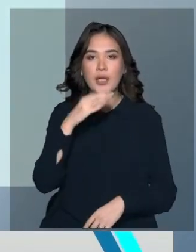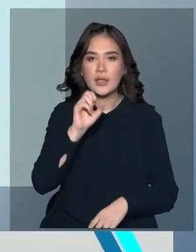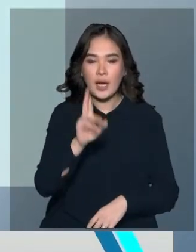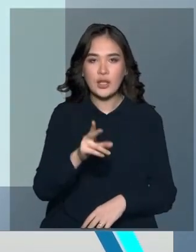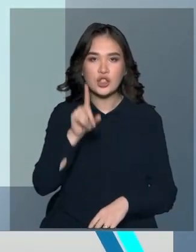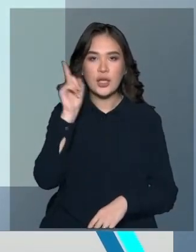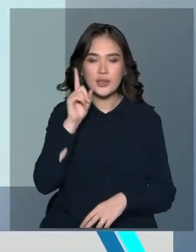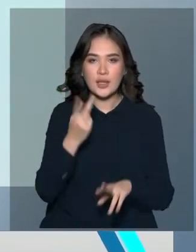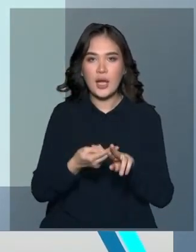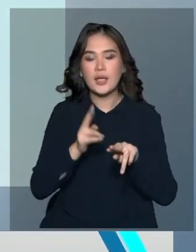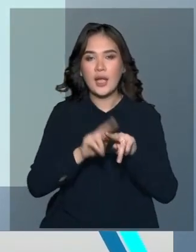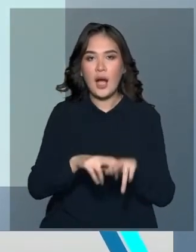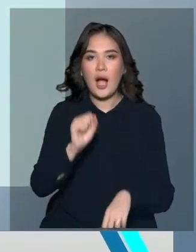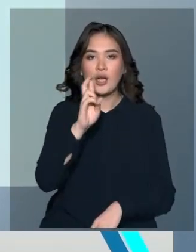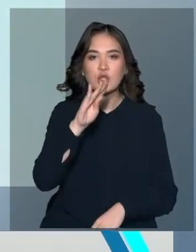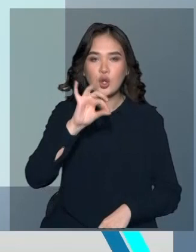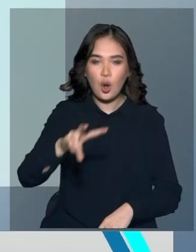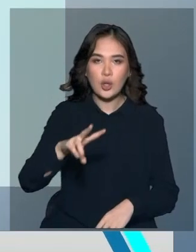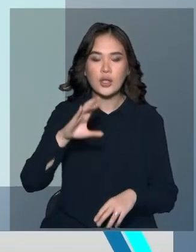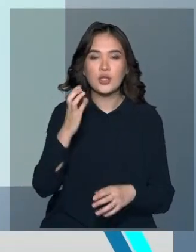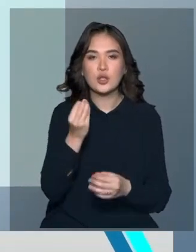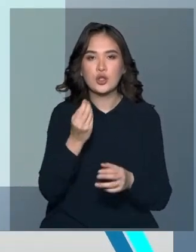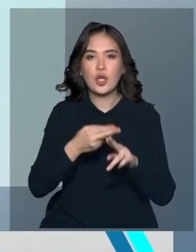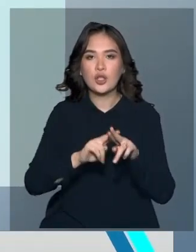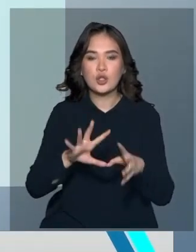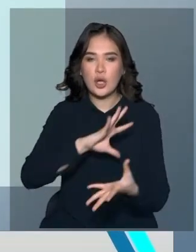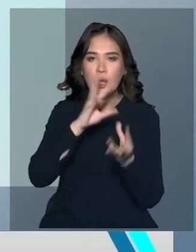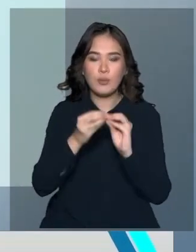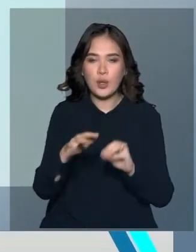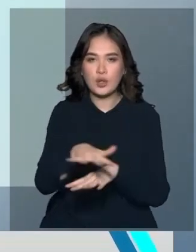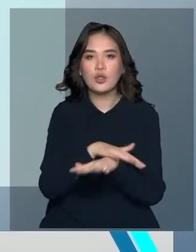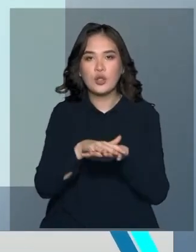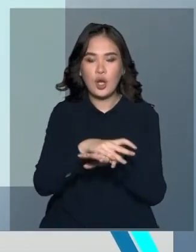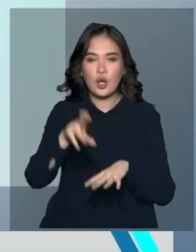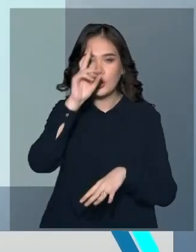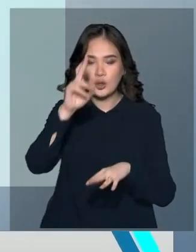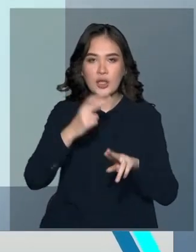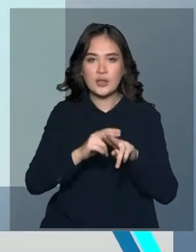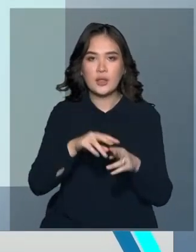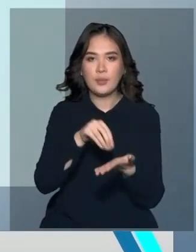Жасылдар партиясы, Ағжол және Жалпұлттық социал-демократиялық партиясы.